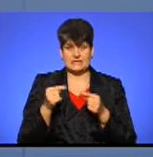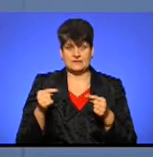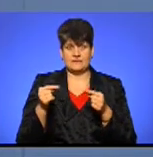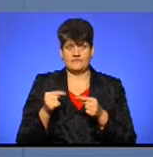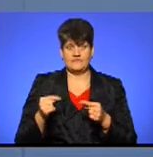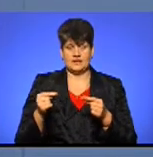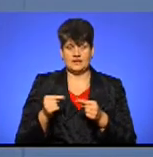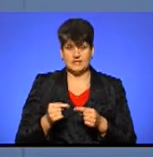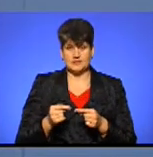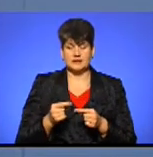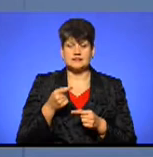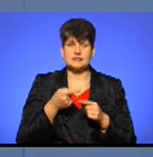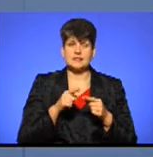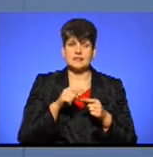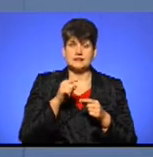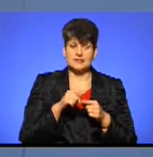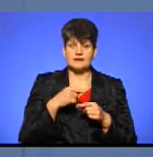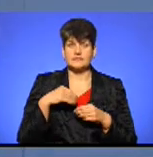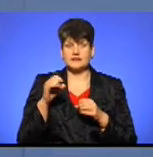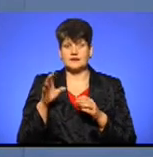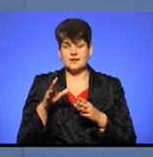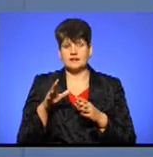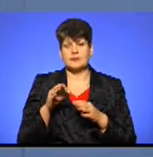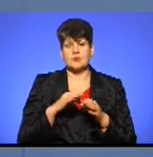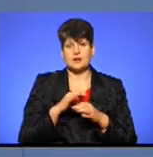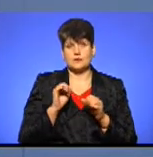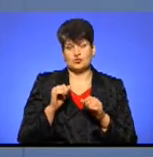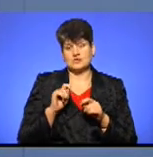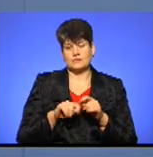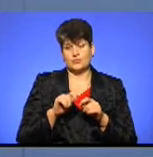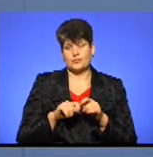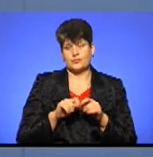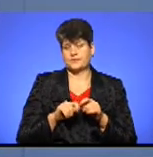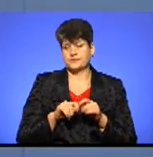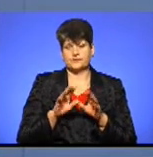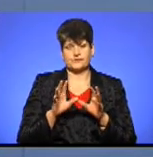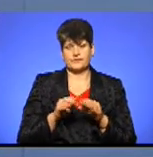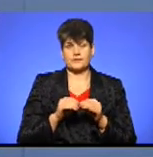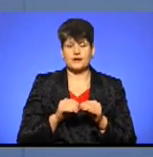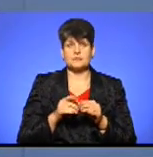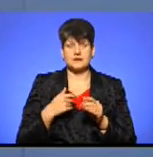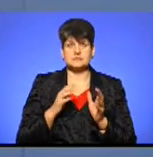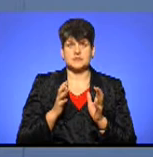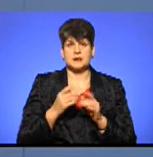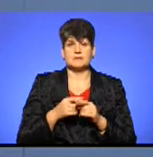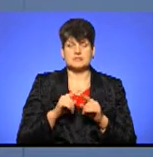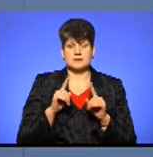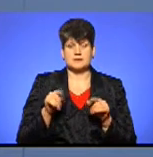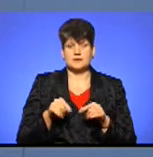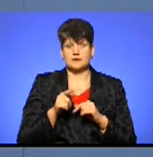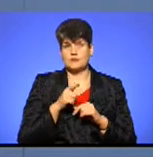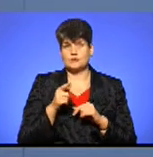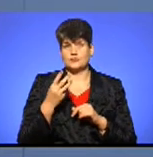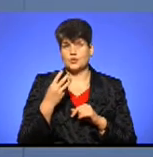внесли, і чи за ті голоси автори віддавали проєкт, і повністю звірити. Тому ми тут підзвітні, і ми зберігаємо ці всі бланки впродовж трьох